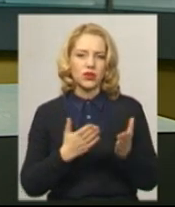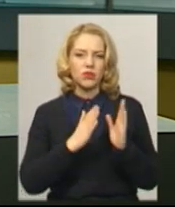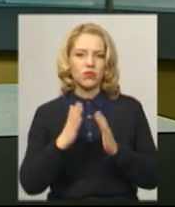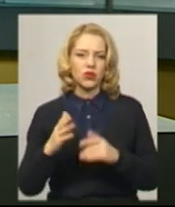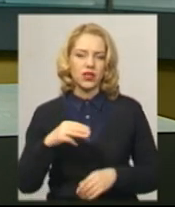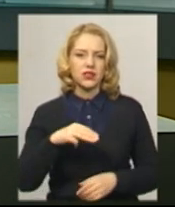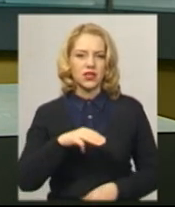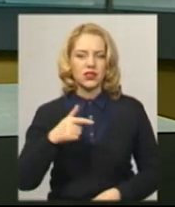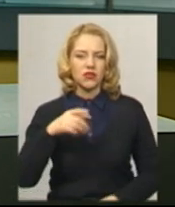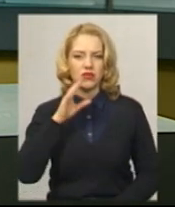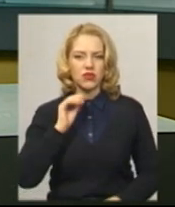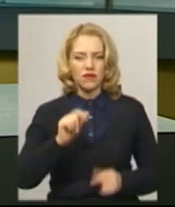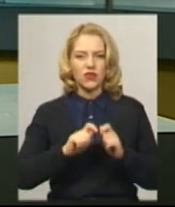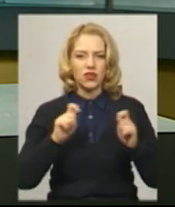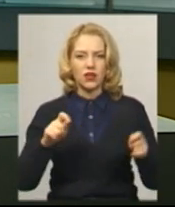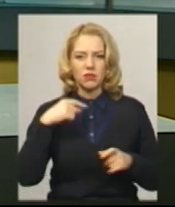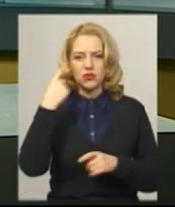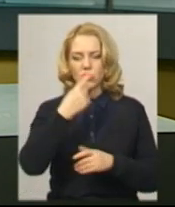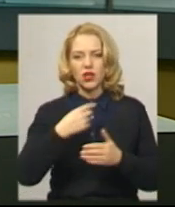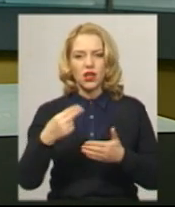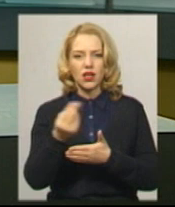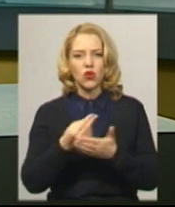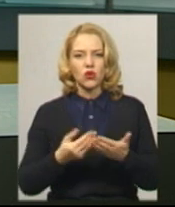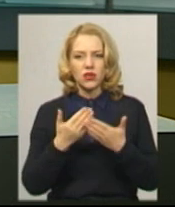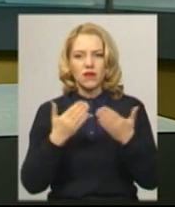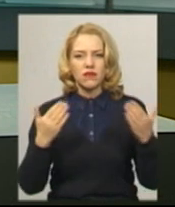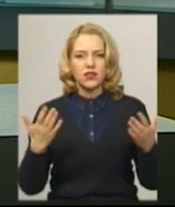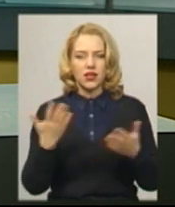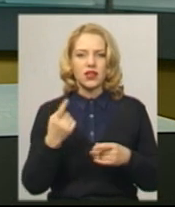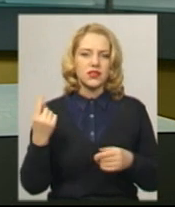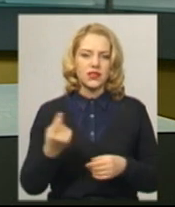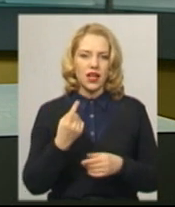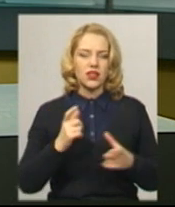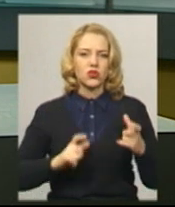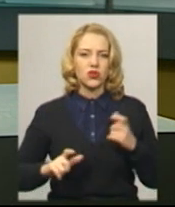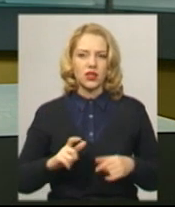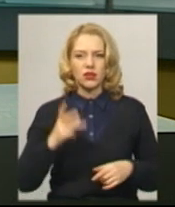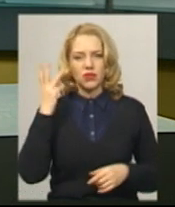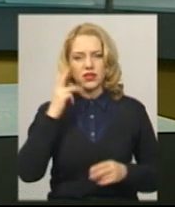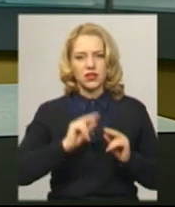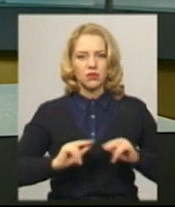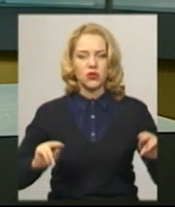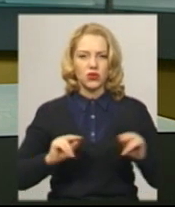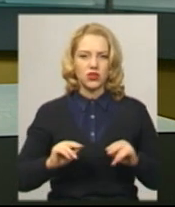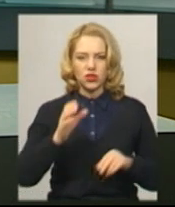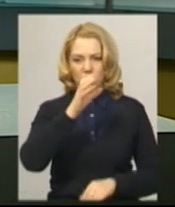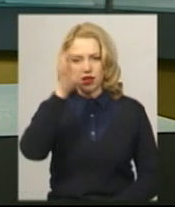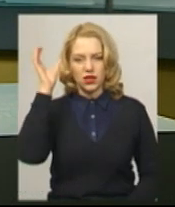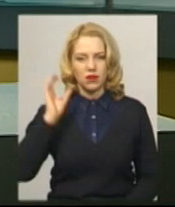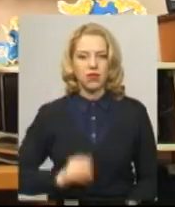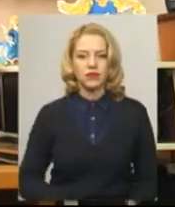відкрилася персональна виставка художниці, яка стала першою студенткою з синдромом Дауна Хмельницькій педагогічній академії.